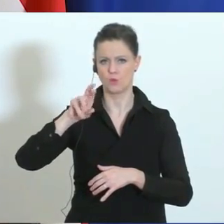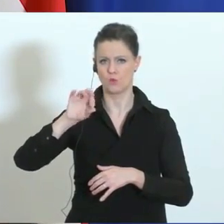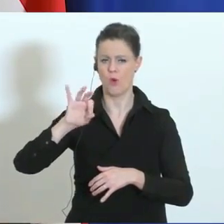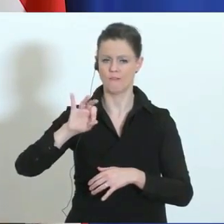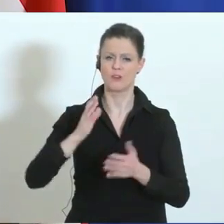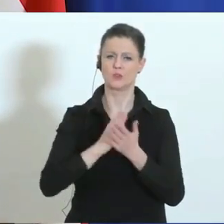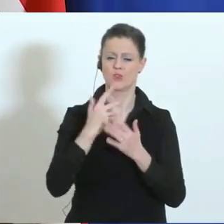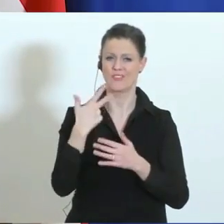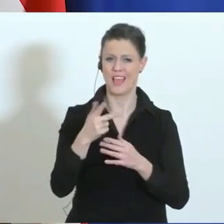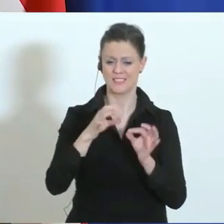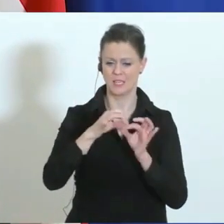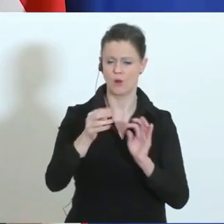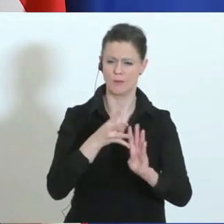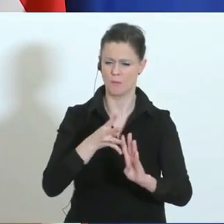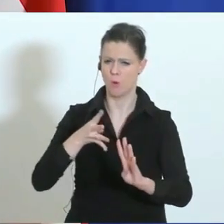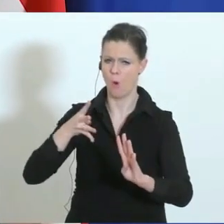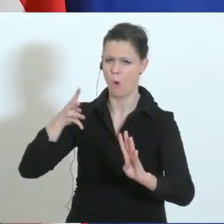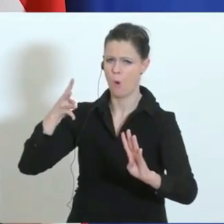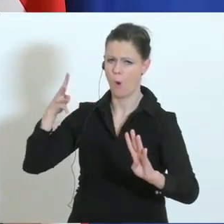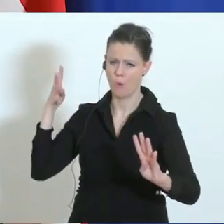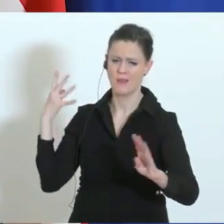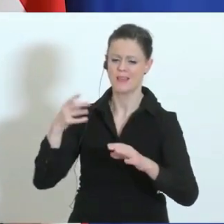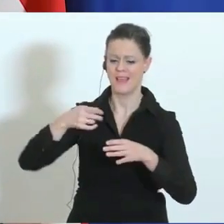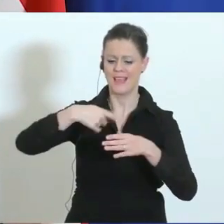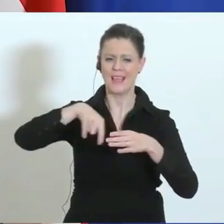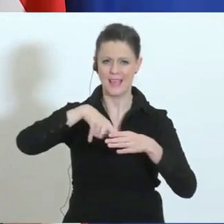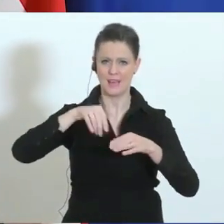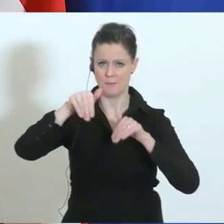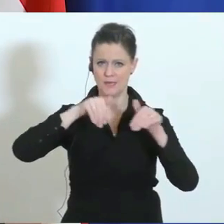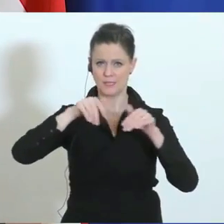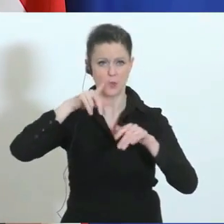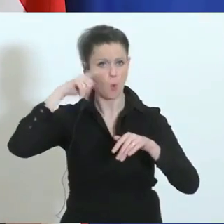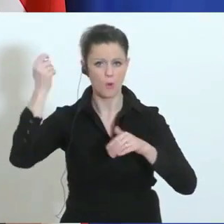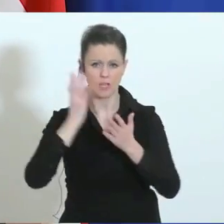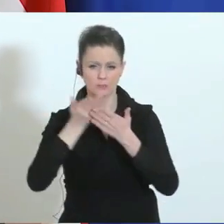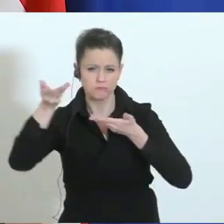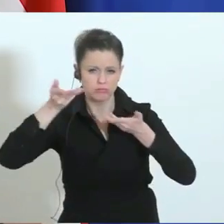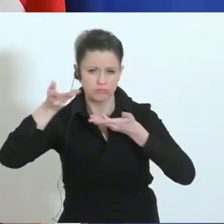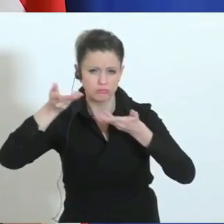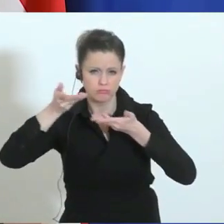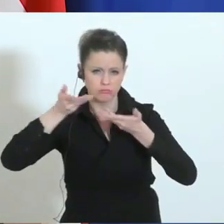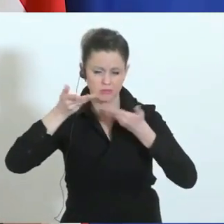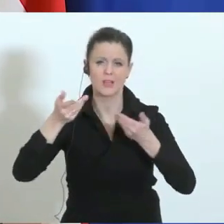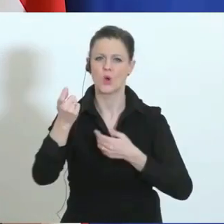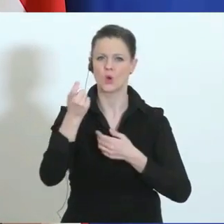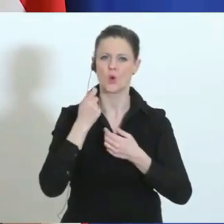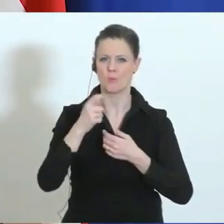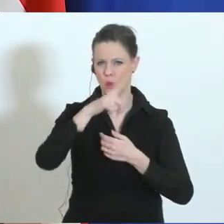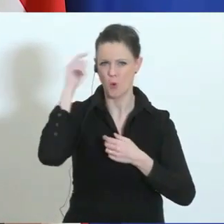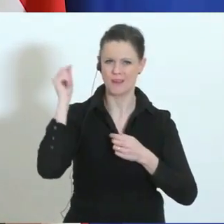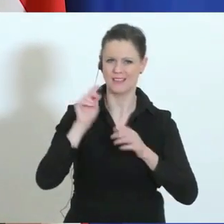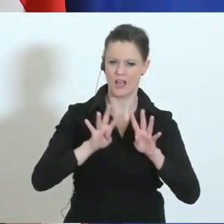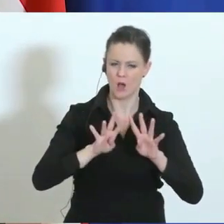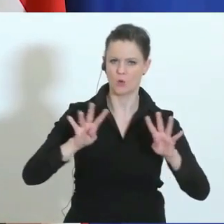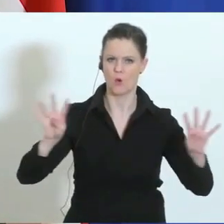ungarischen Innenminister in enger Abstimmung. Es wird heute einen humanitären Korridor geben. Von 21 Uhr bis 6 Uhr